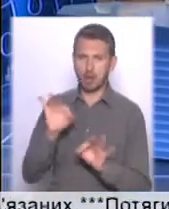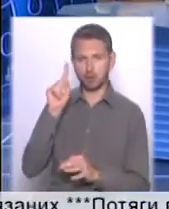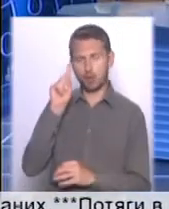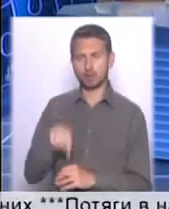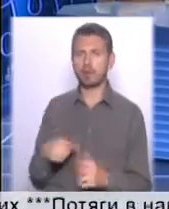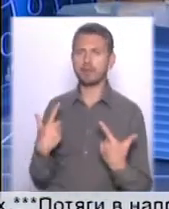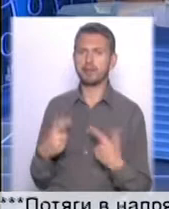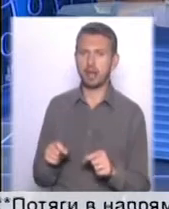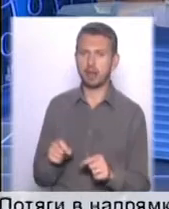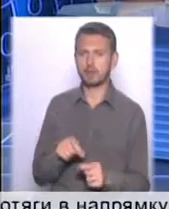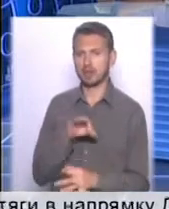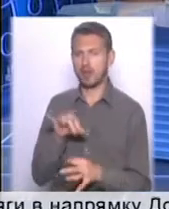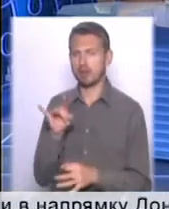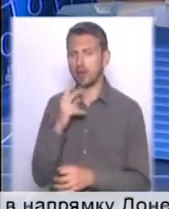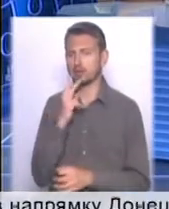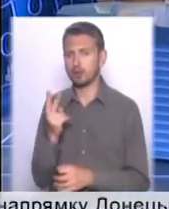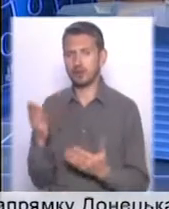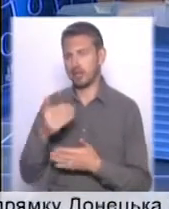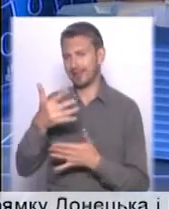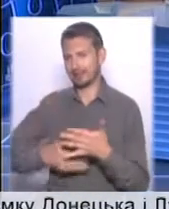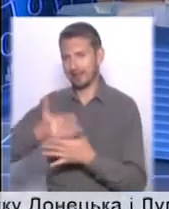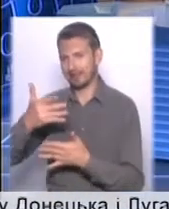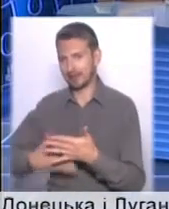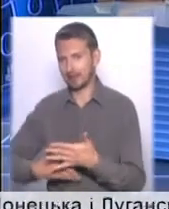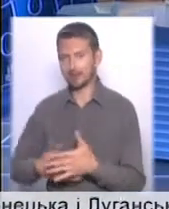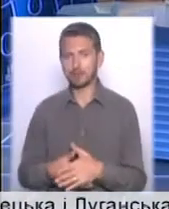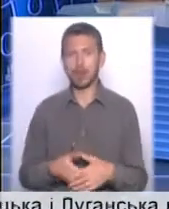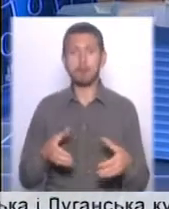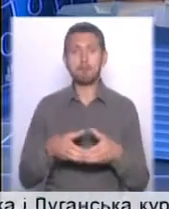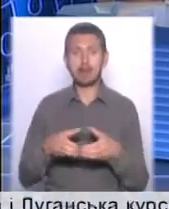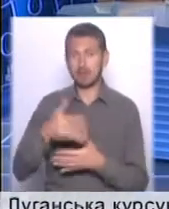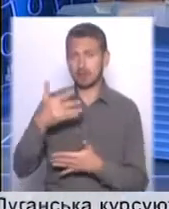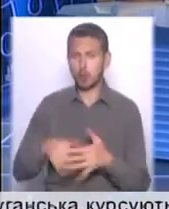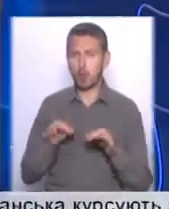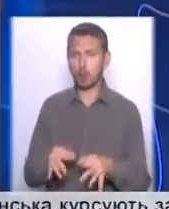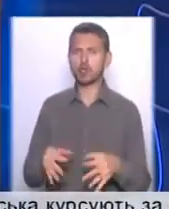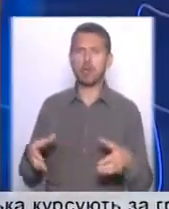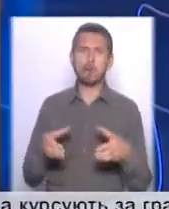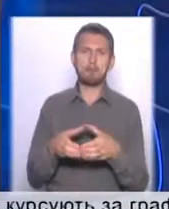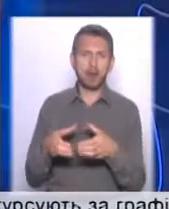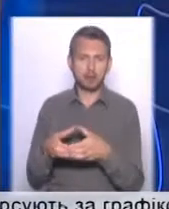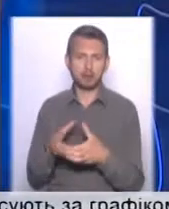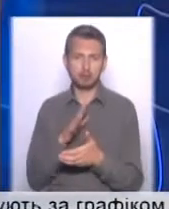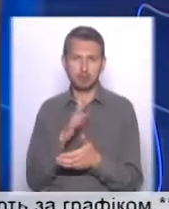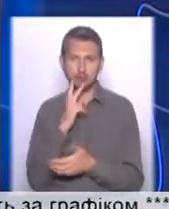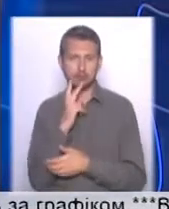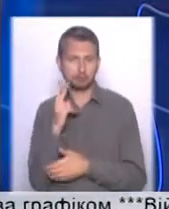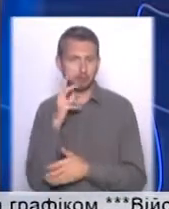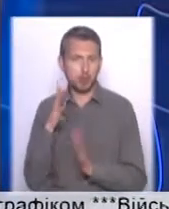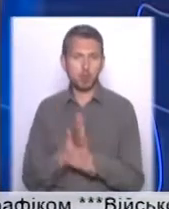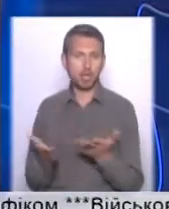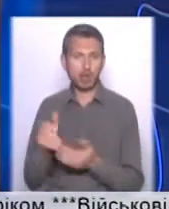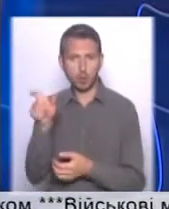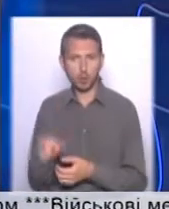де зайвий раз подивитися якісь там списки. Партійний, хоч партій ставили, і можна було б хоч би там зрозуміти, яка